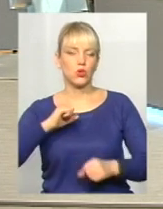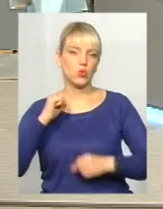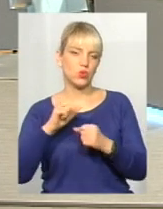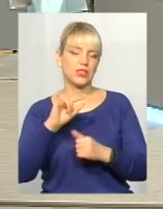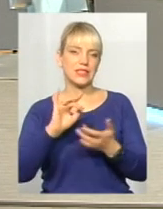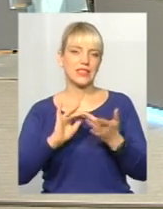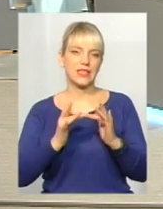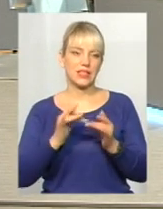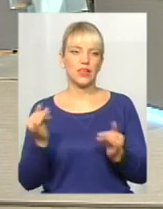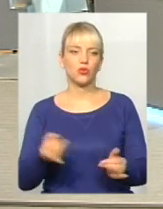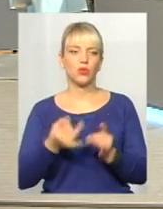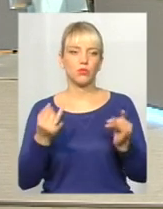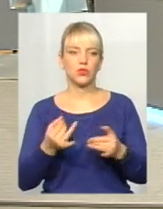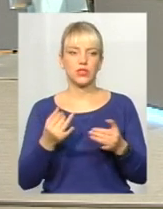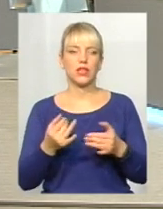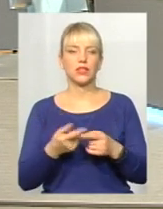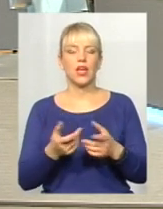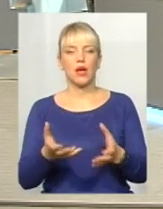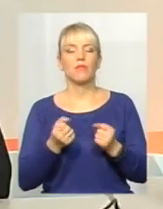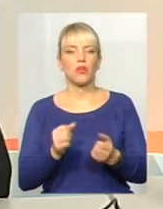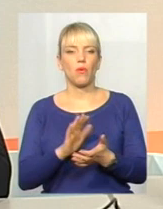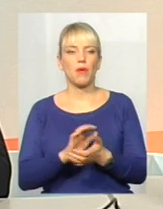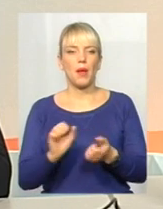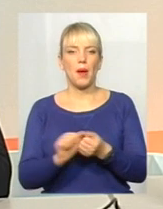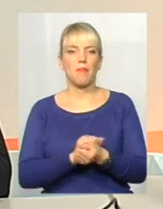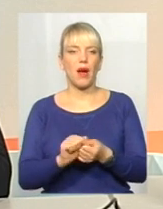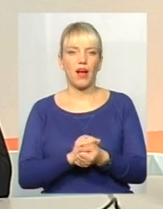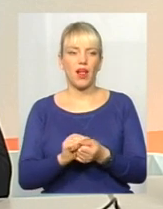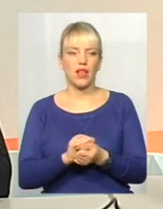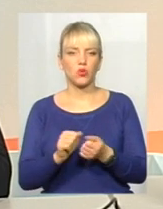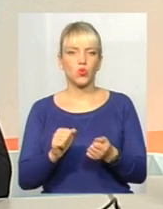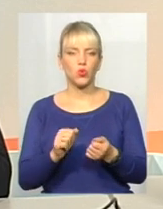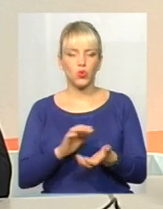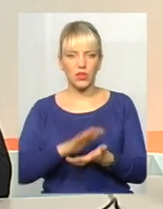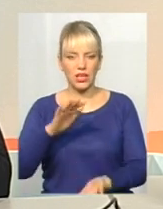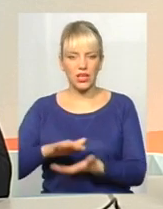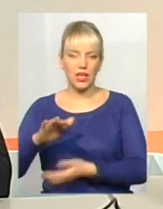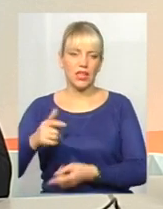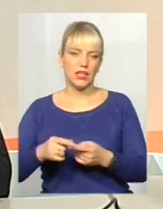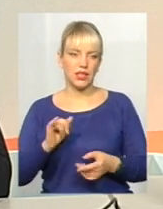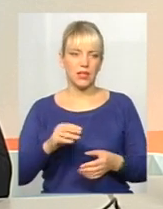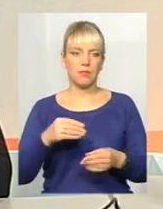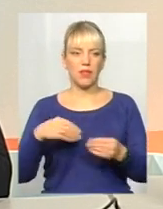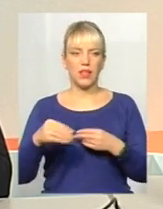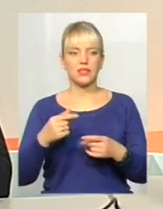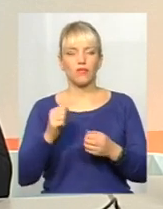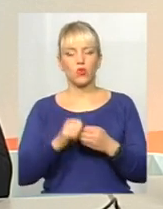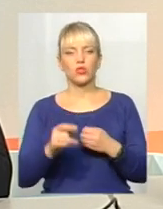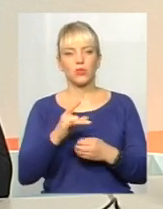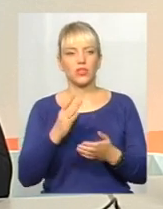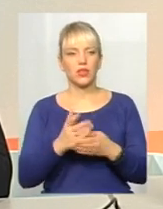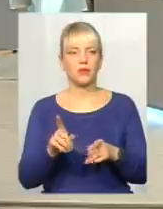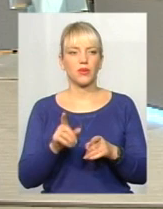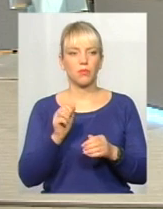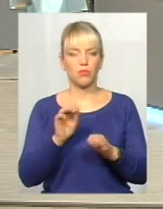поцікавитеся, прийом макулатури, прийом пластику, хмельницький, є безліч валіантів. кажу, що в кожному мікрайоні є такі пункти прийомів,